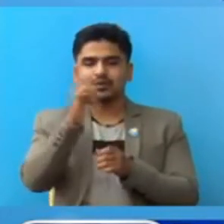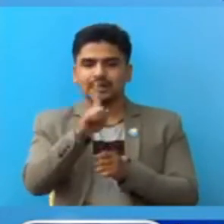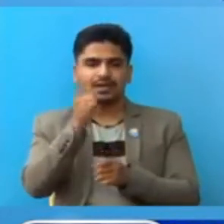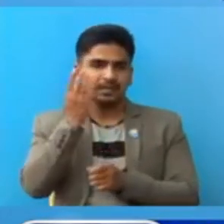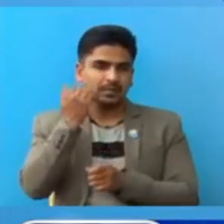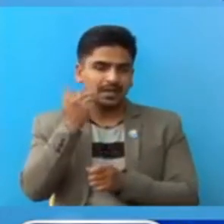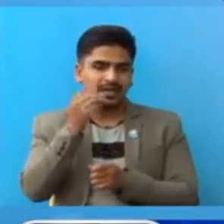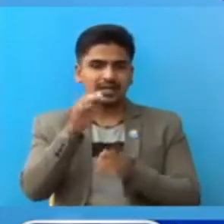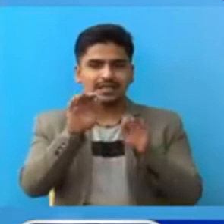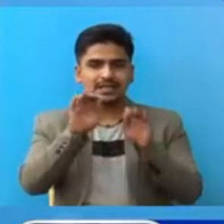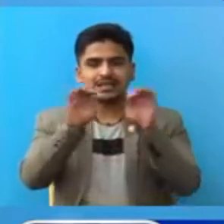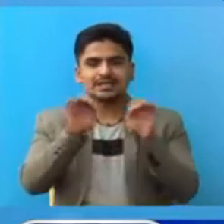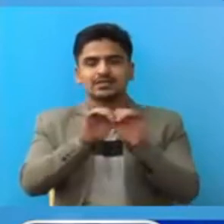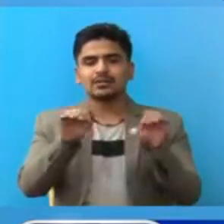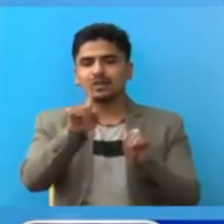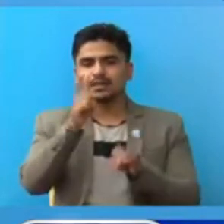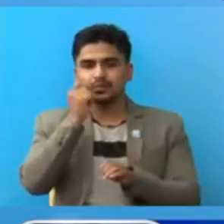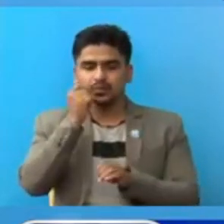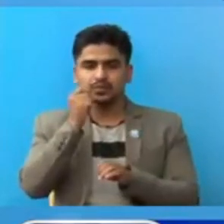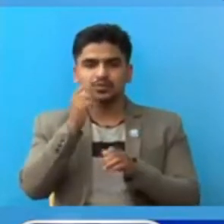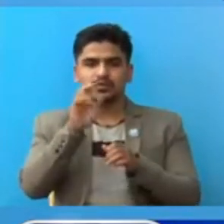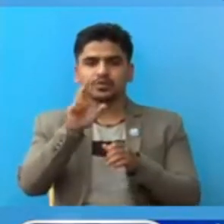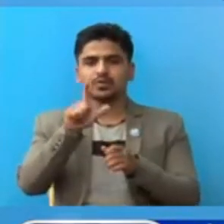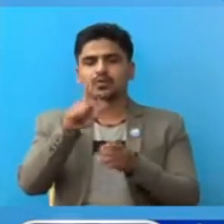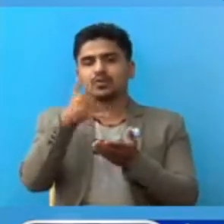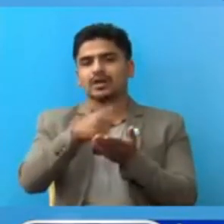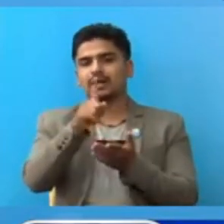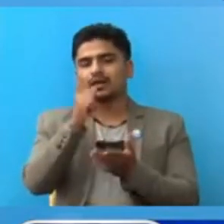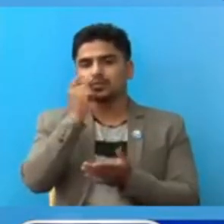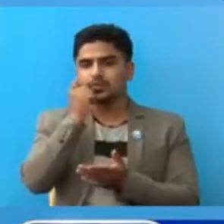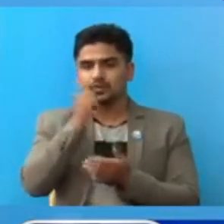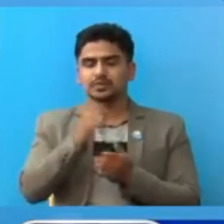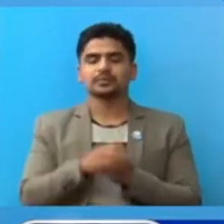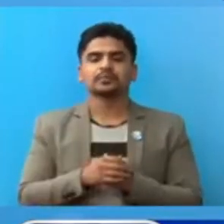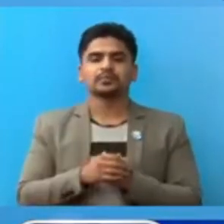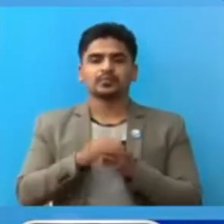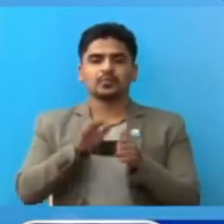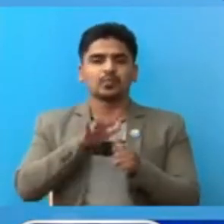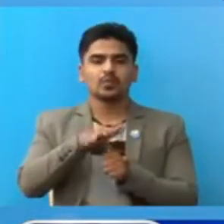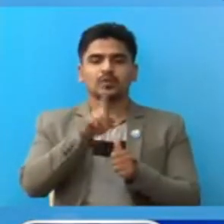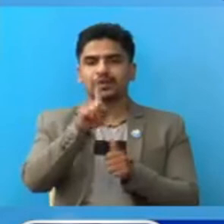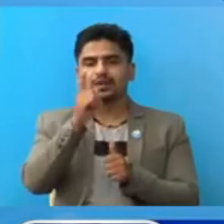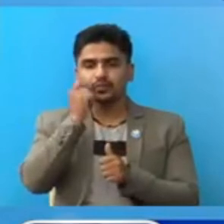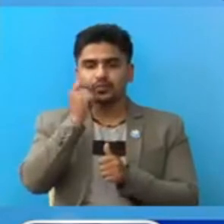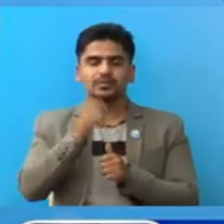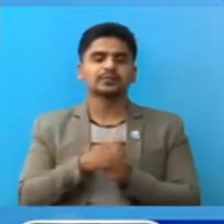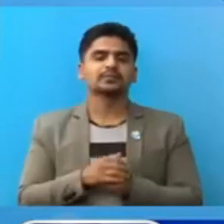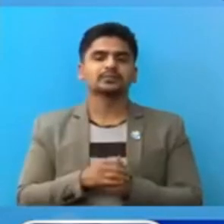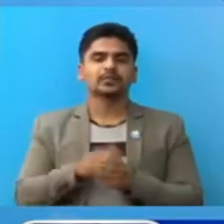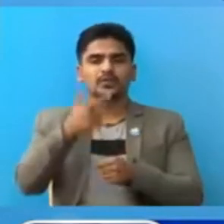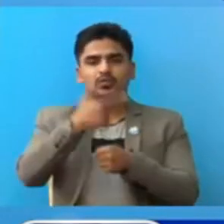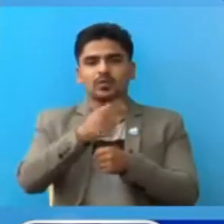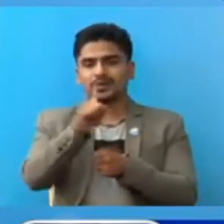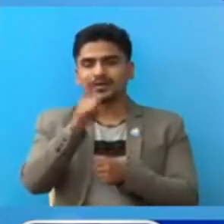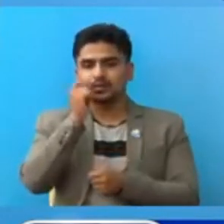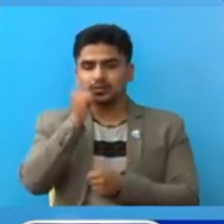सिंदुपाल्चुप का एक पुरूस खोटां का एक पुरूस मोरं का एक पुरूस नुआ कोट